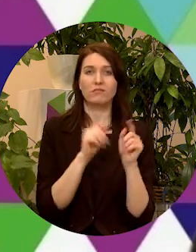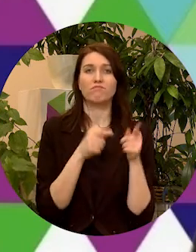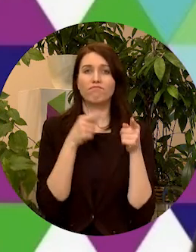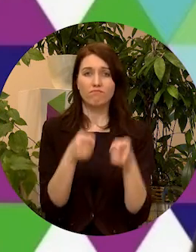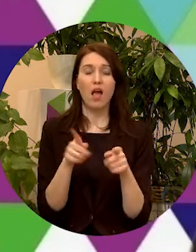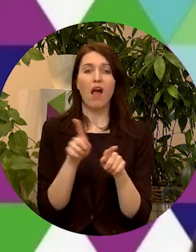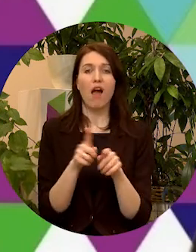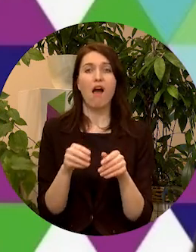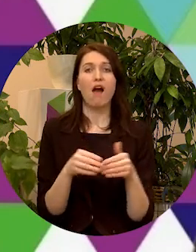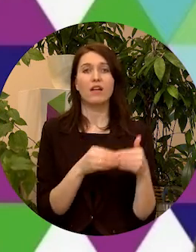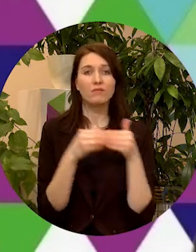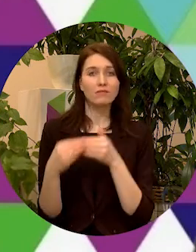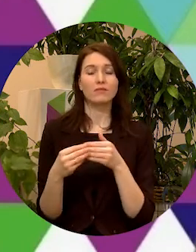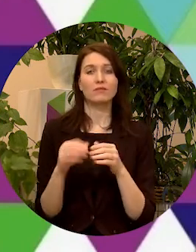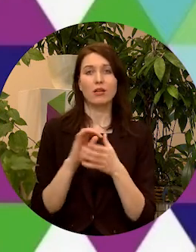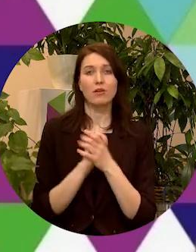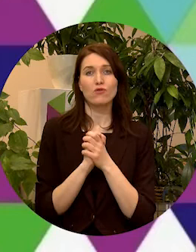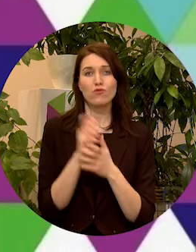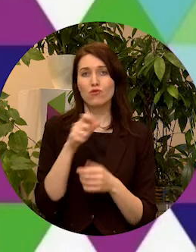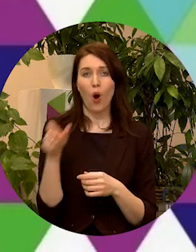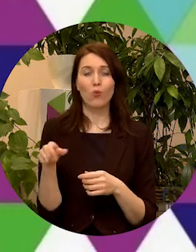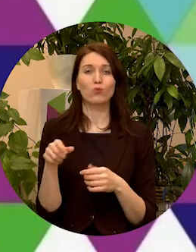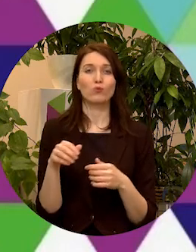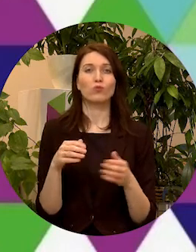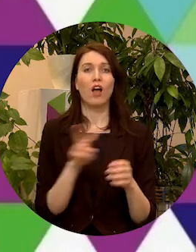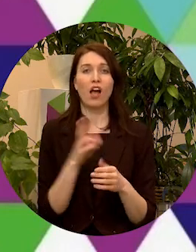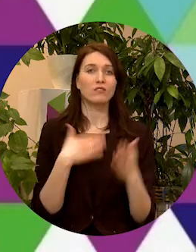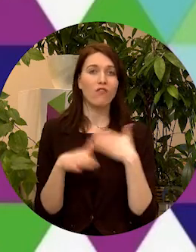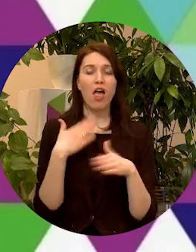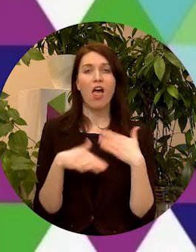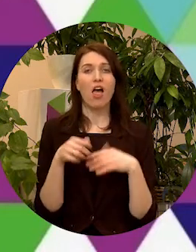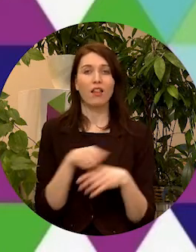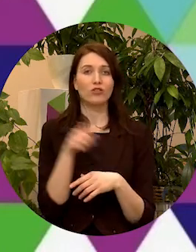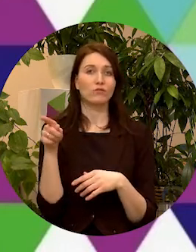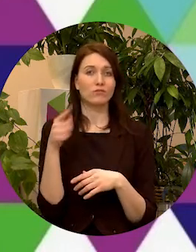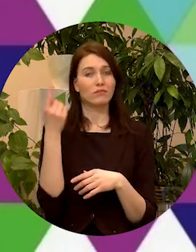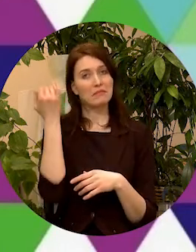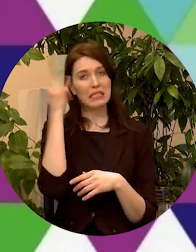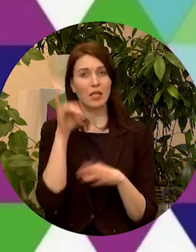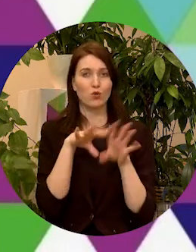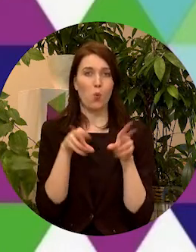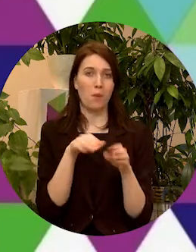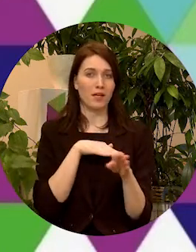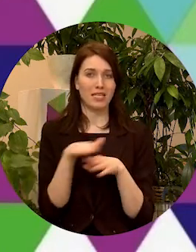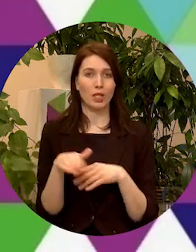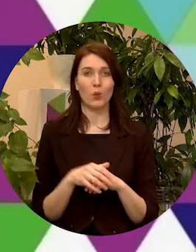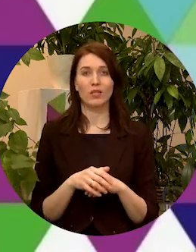atrast draugus, kas vēlas šīs idejas kopīgi īstenot.